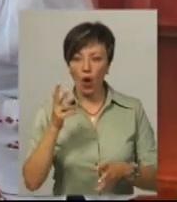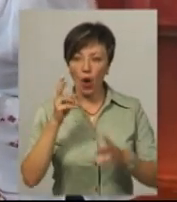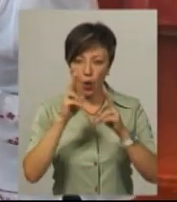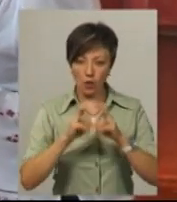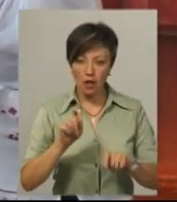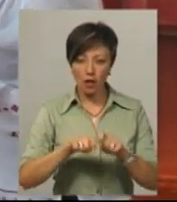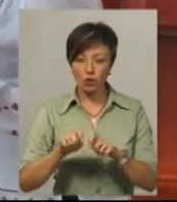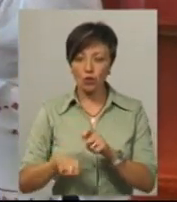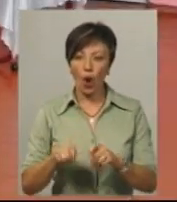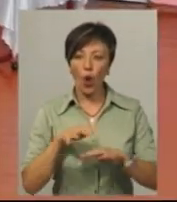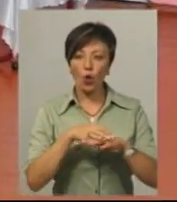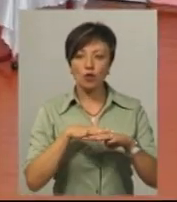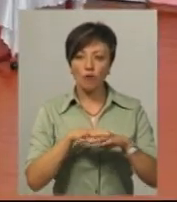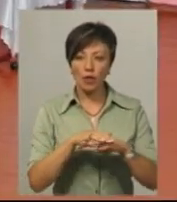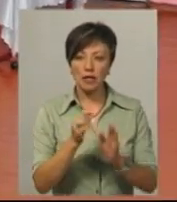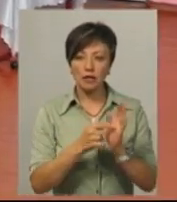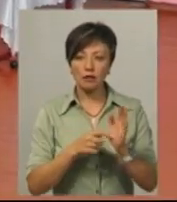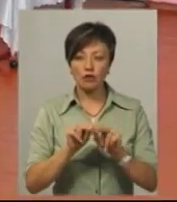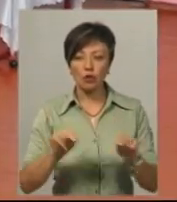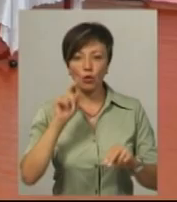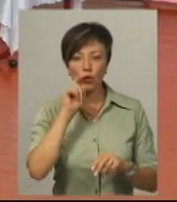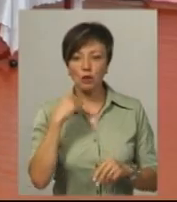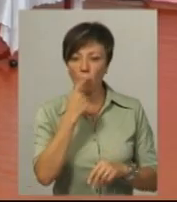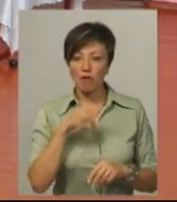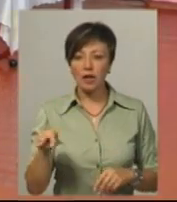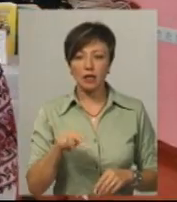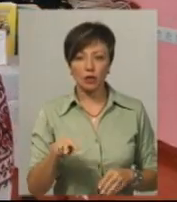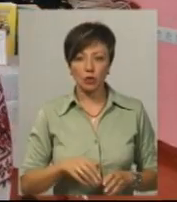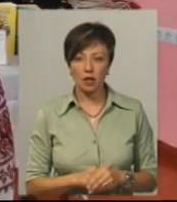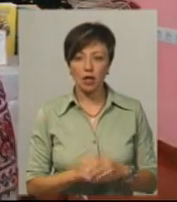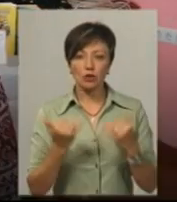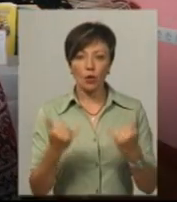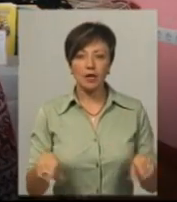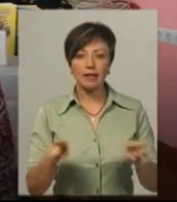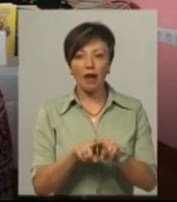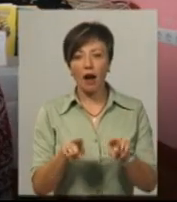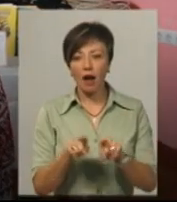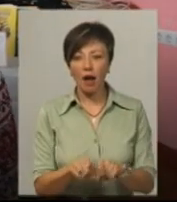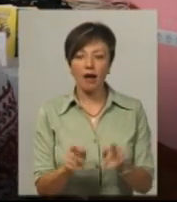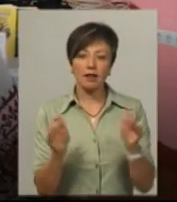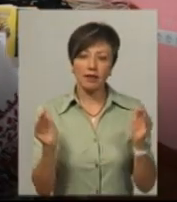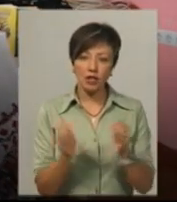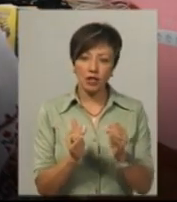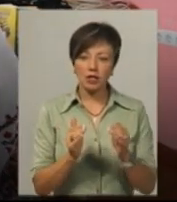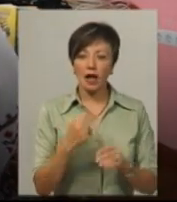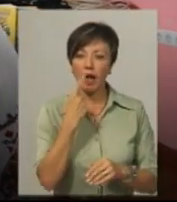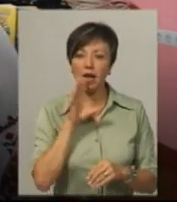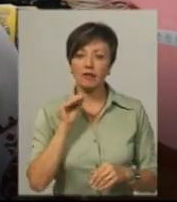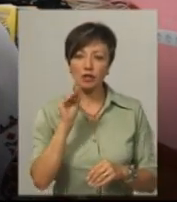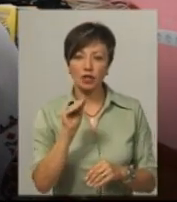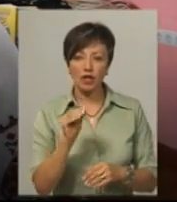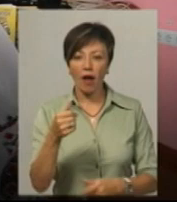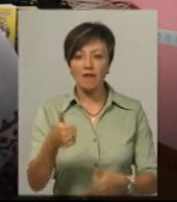кросфорди. Ділиться вчитель української мови і літератури Валентина Старушок. Сьогодні така собі невеличка лінгвістична